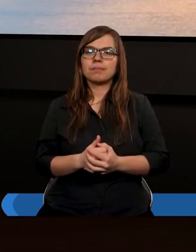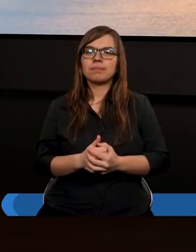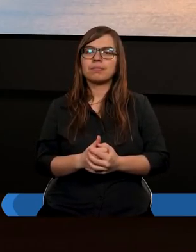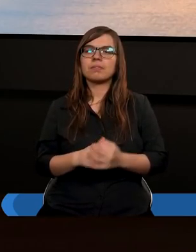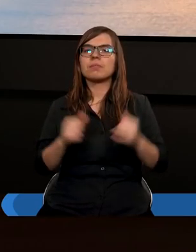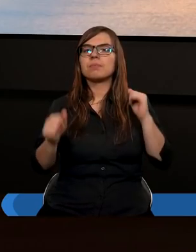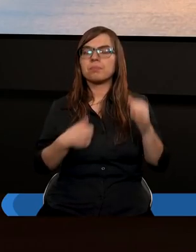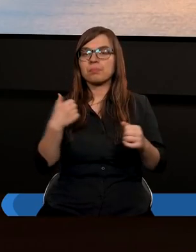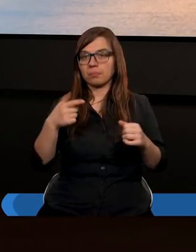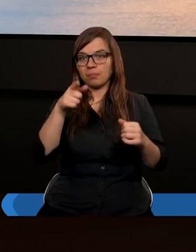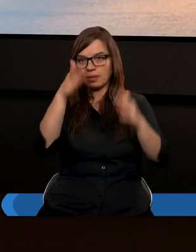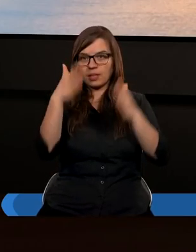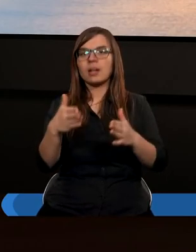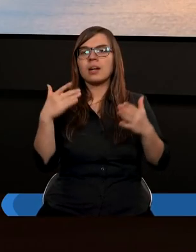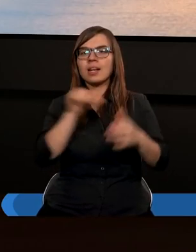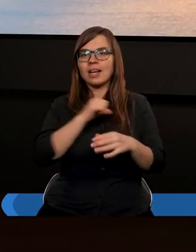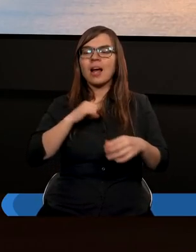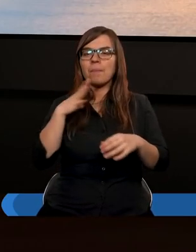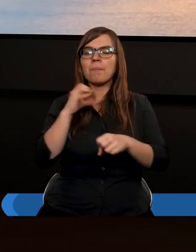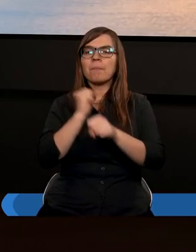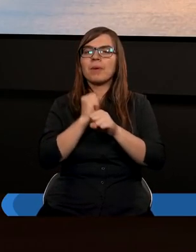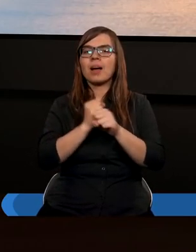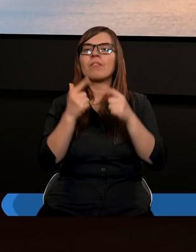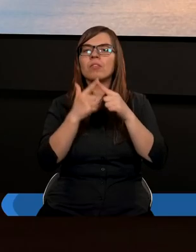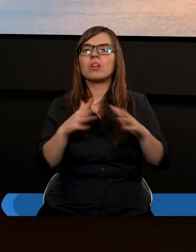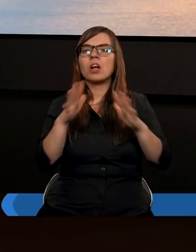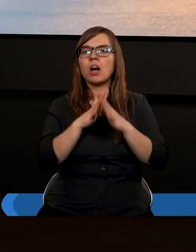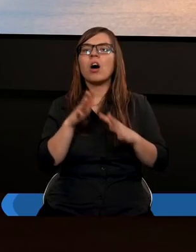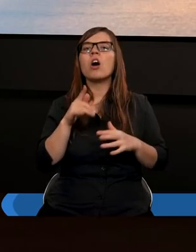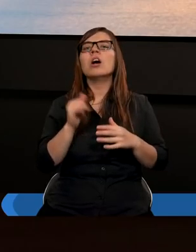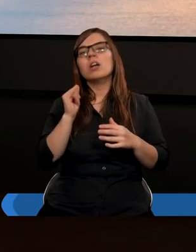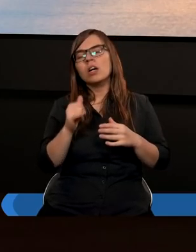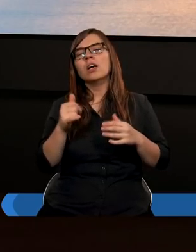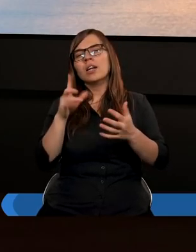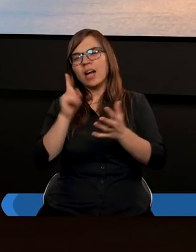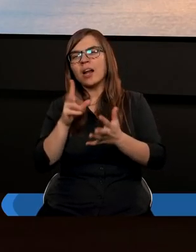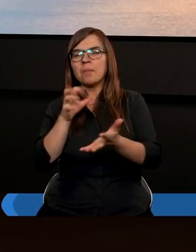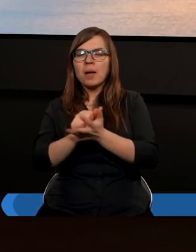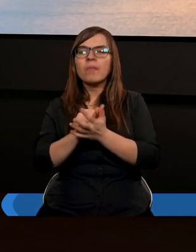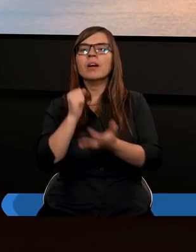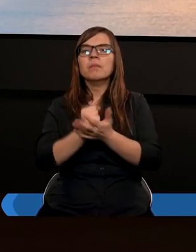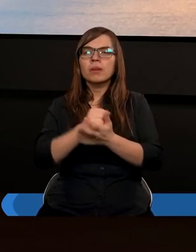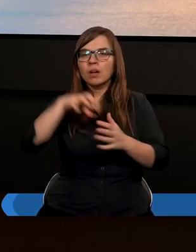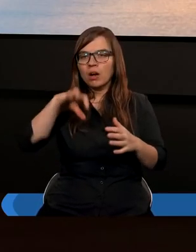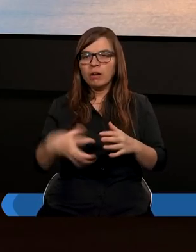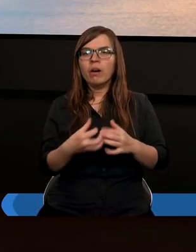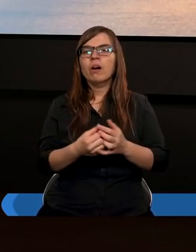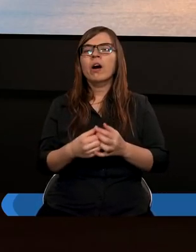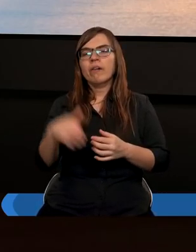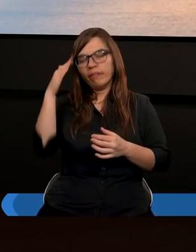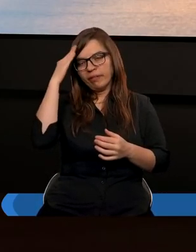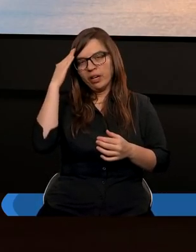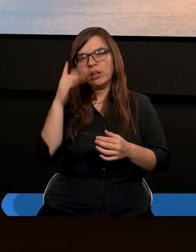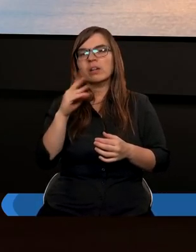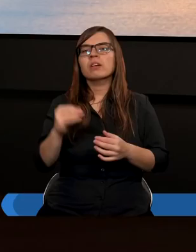ponieważ sam pracowałem w Kościele i administrowałem trochę z zborami, to wiem,